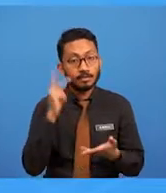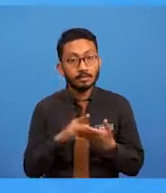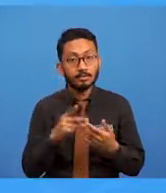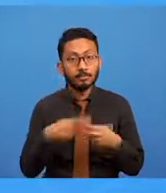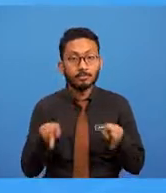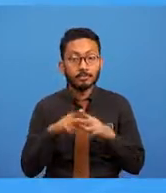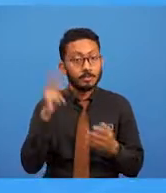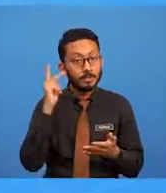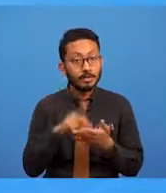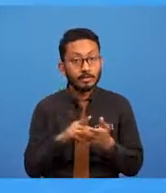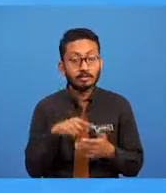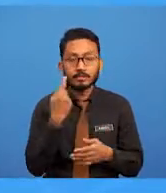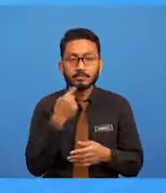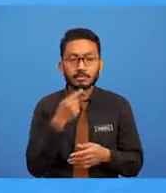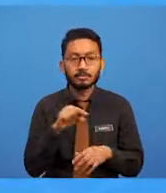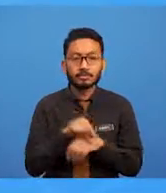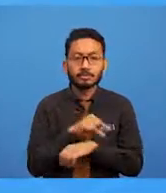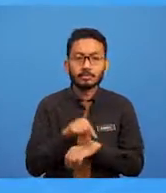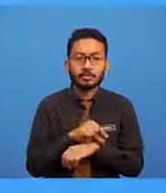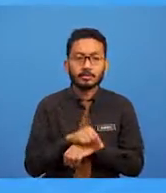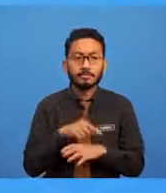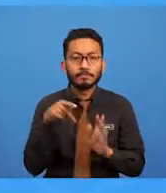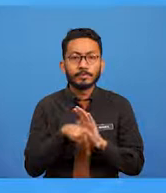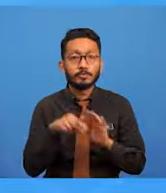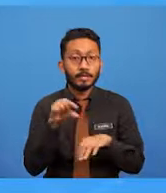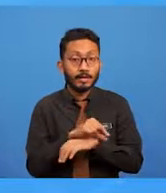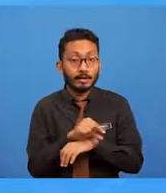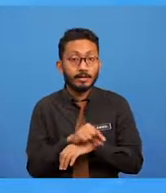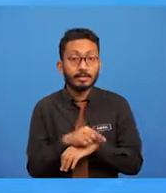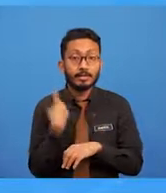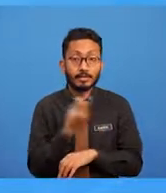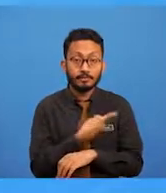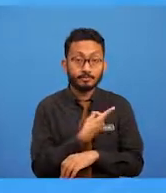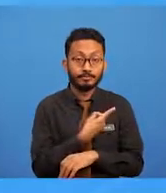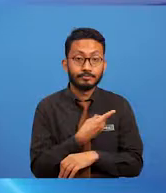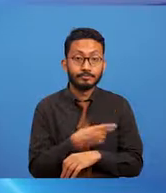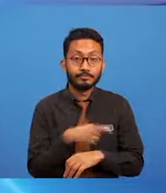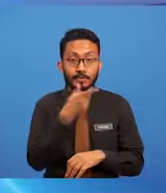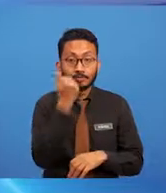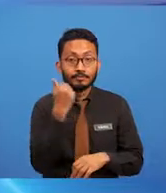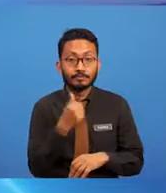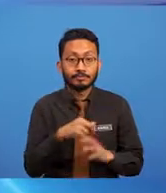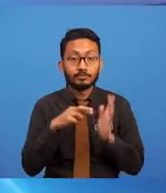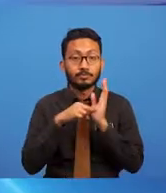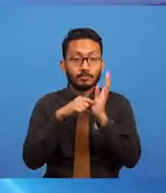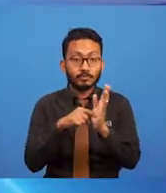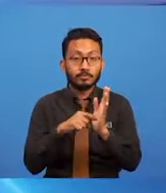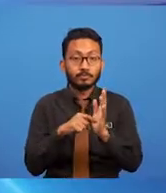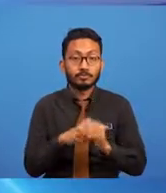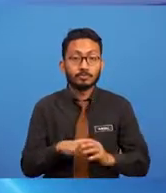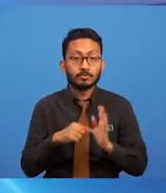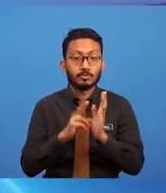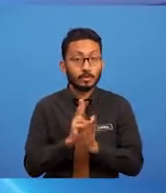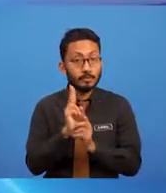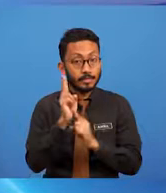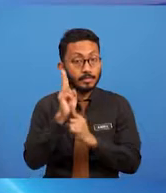sasaran pengguna kita. Sasaran pengguna adalah rujukan utama di mana mereka grafik